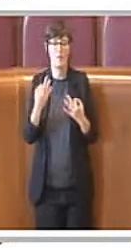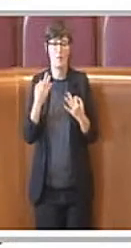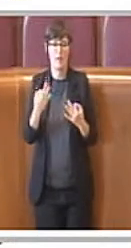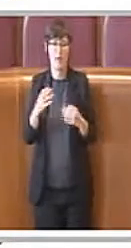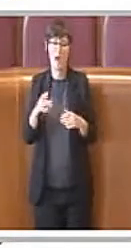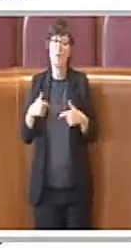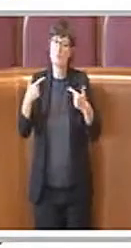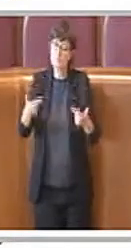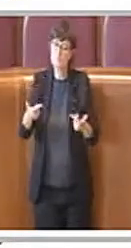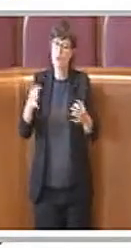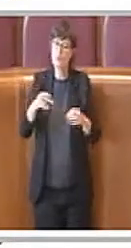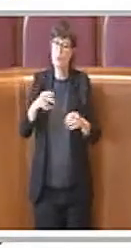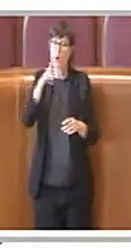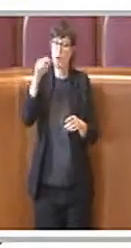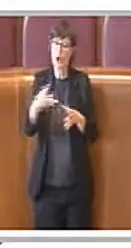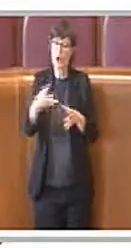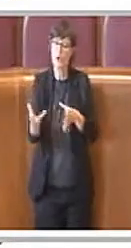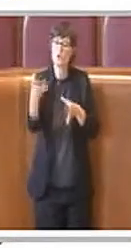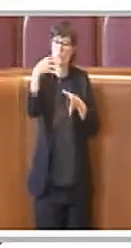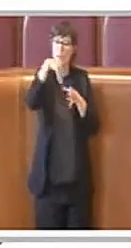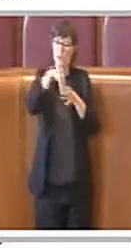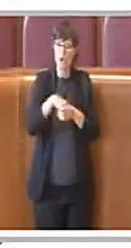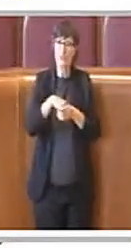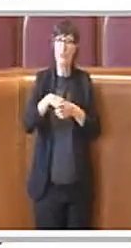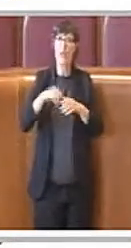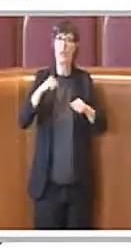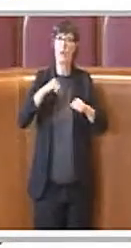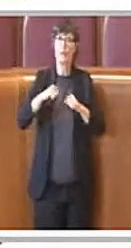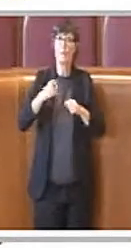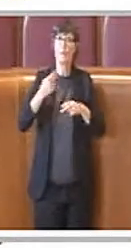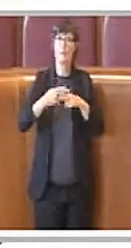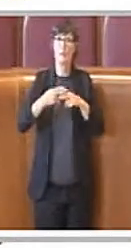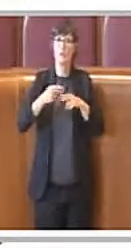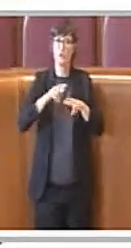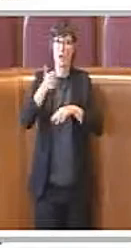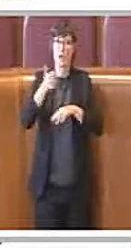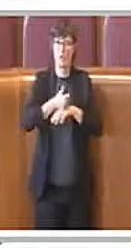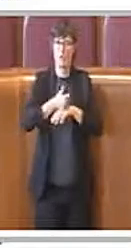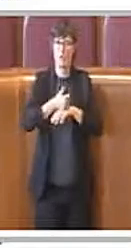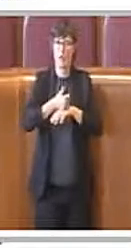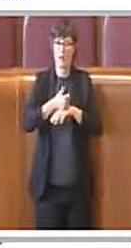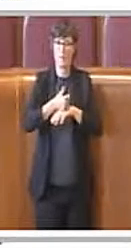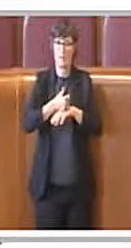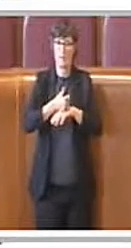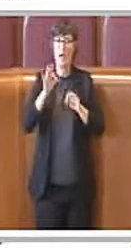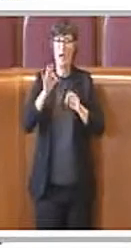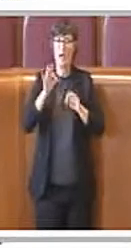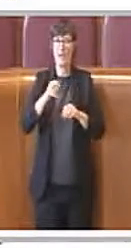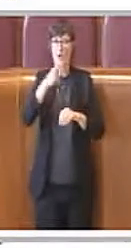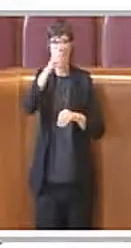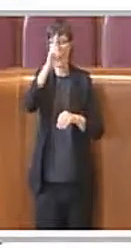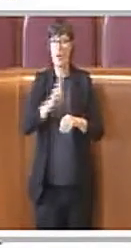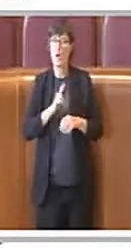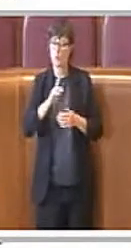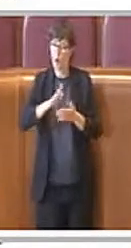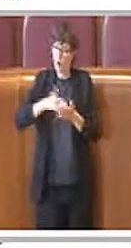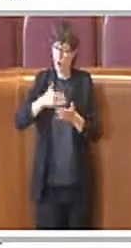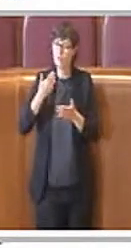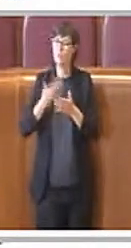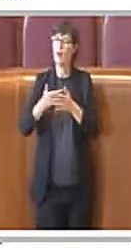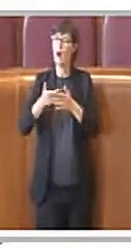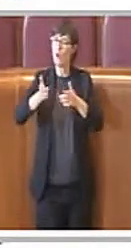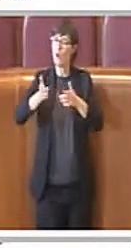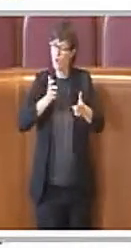e reale all'interno dell'amministrazione di Roma Capitale, acquisendo così un ruolo di rilievo e di legittimo interlocutore rispetto ai temi